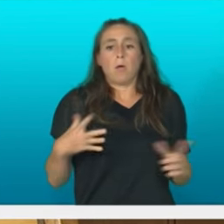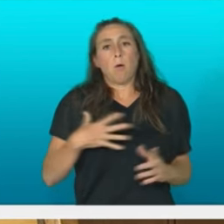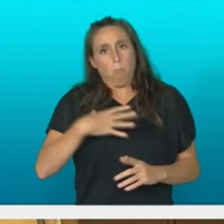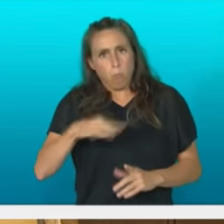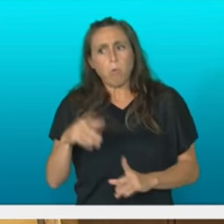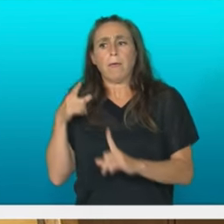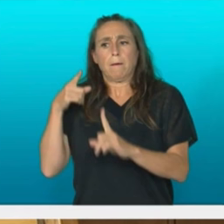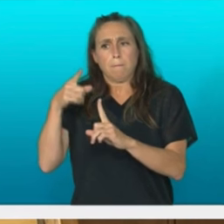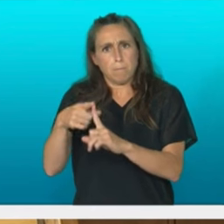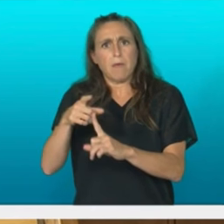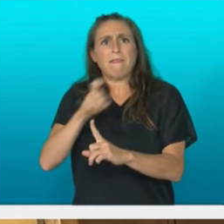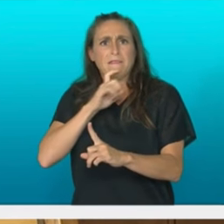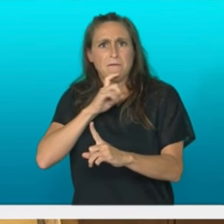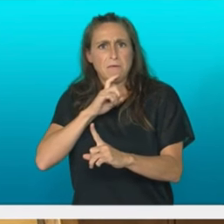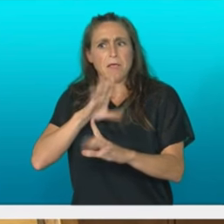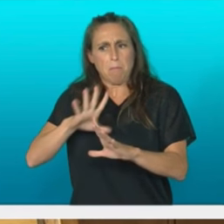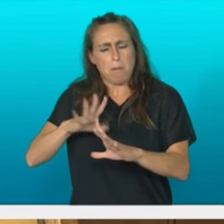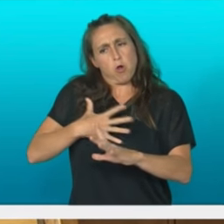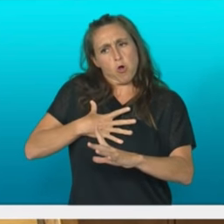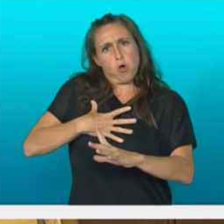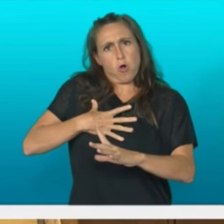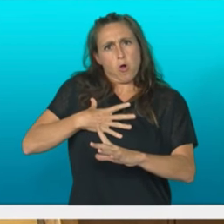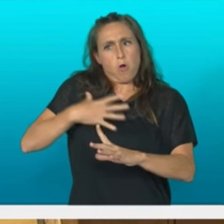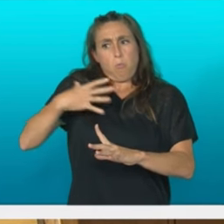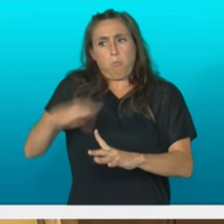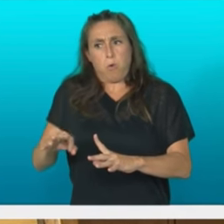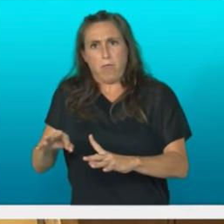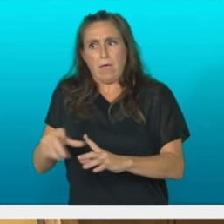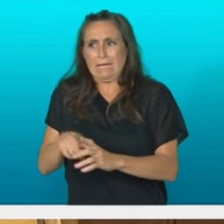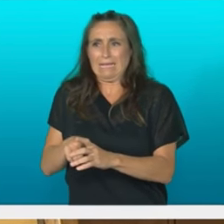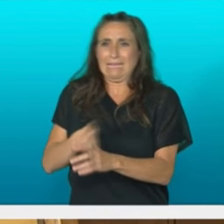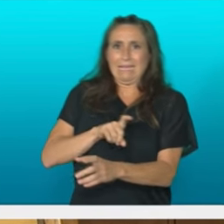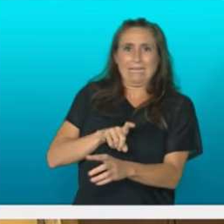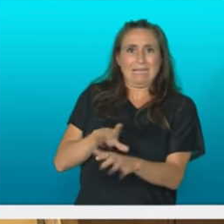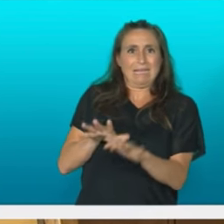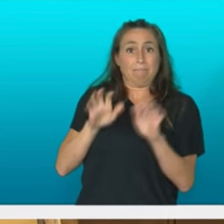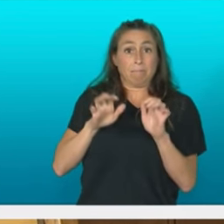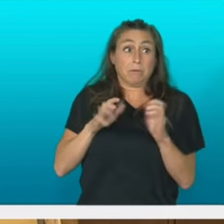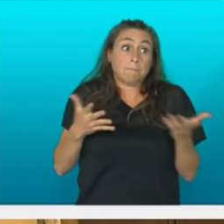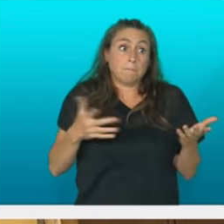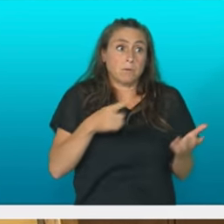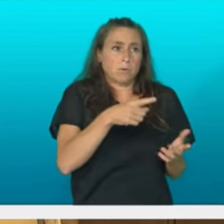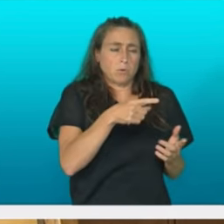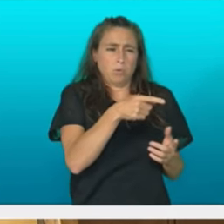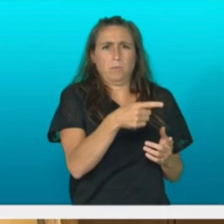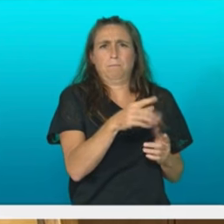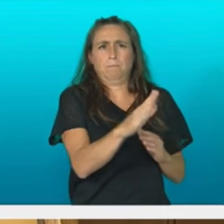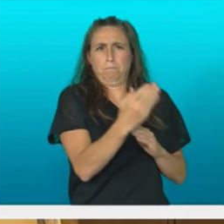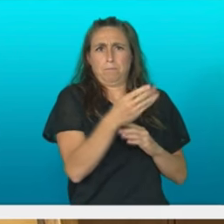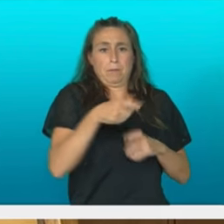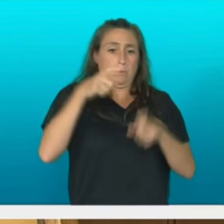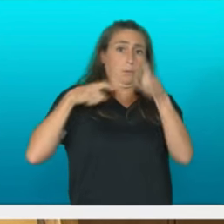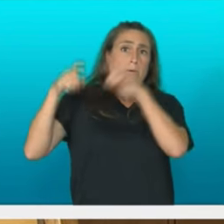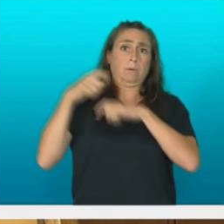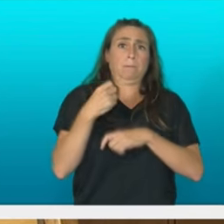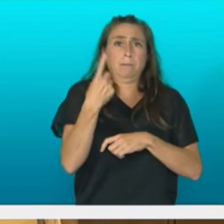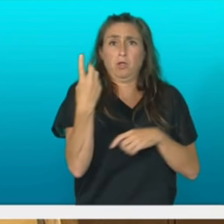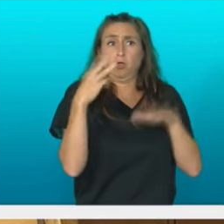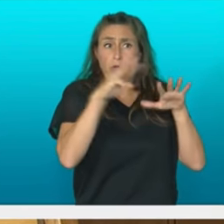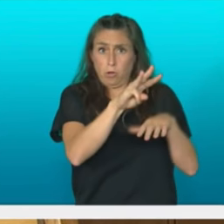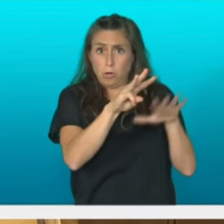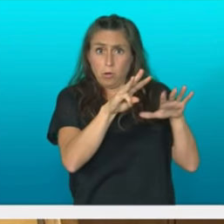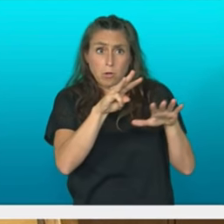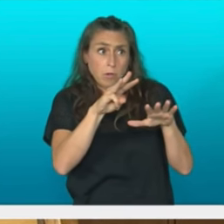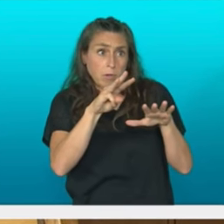eskuratzeko alegin kolektiboari uko egitea. Zuk aur mila zortzireun garrenera eraman gaituzu, mila bederatzi duntairurogeita